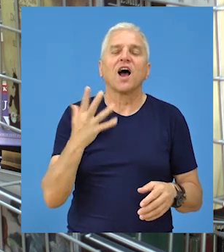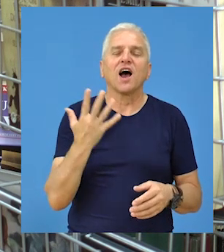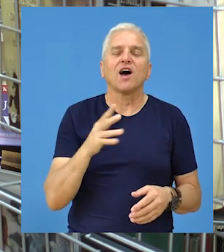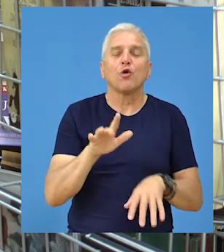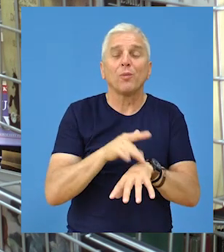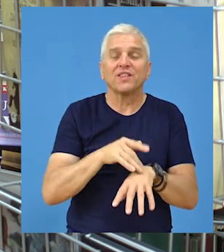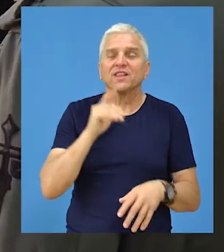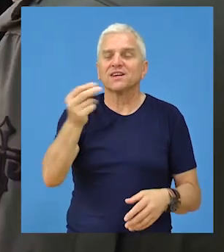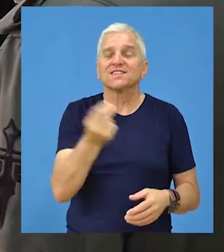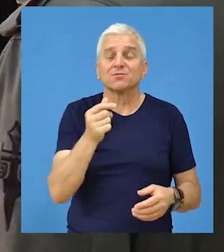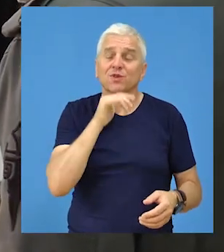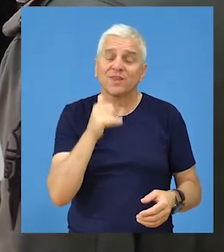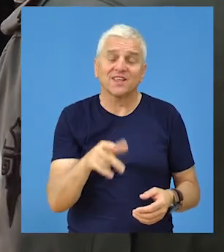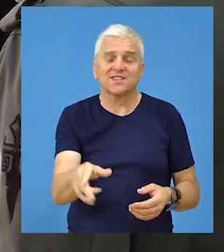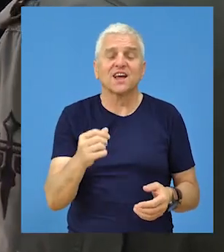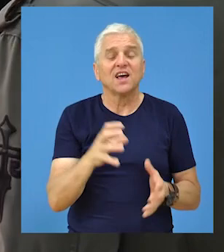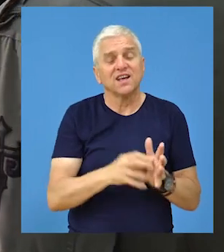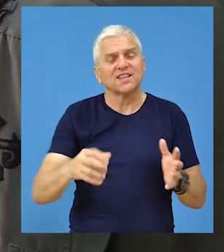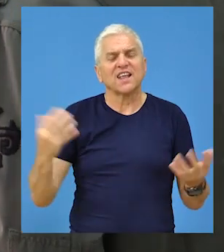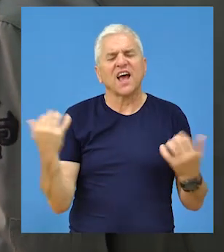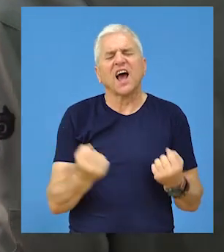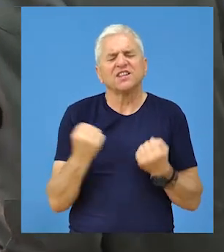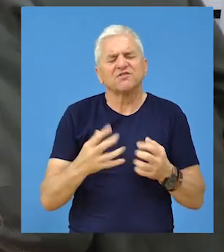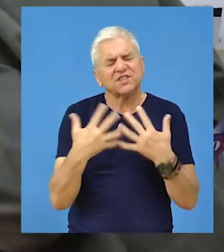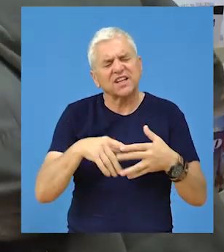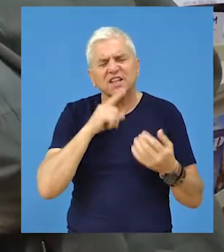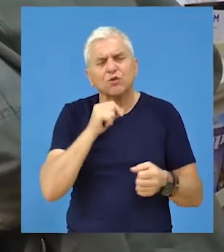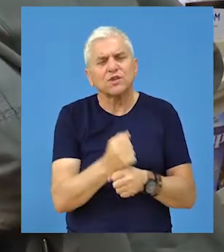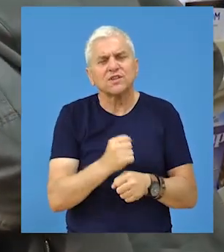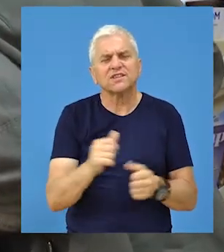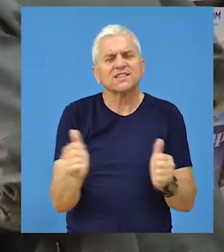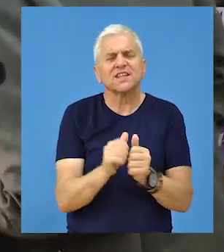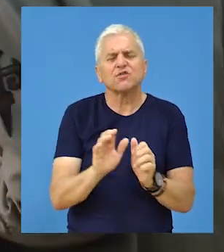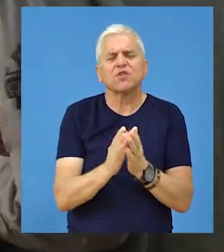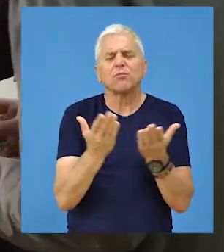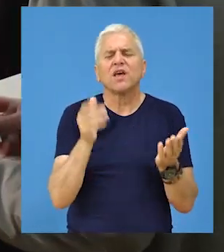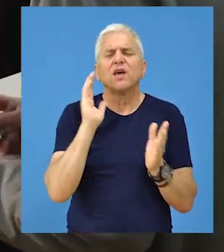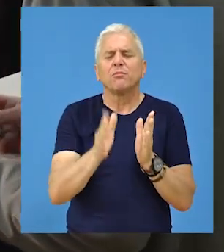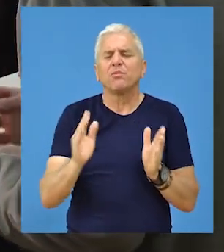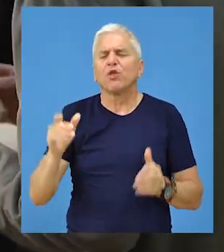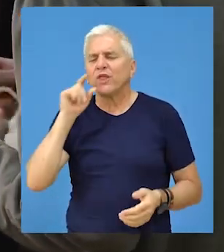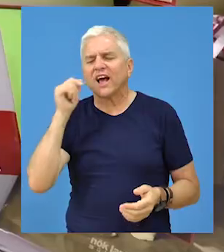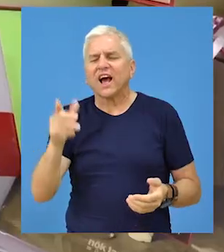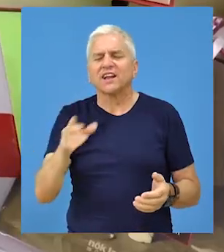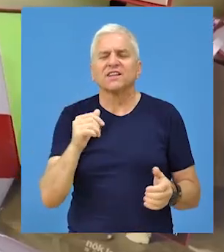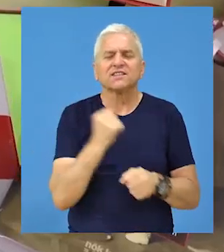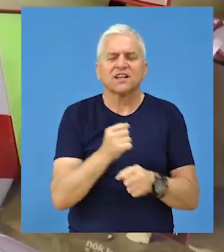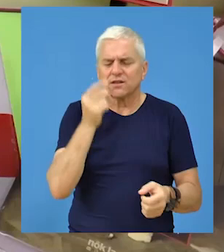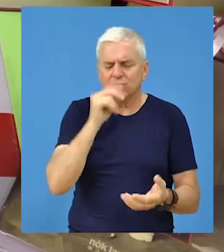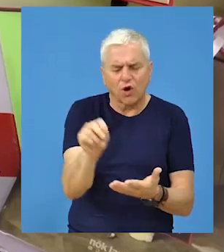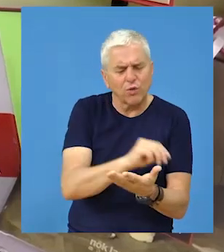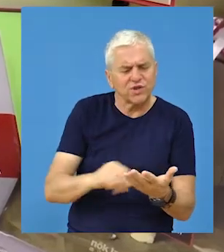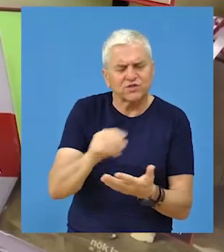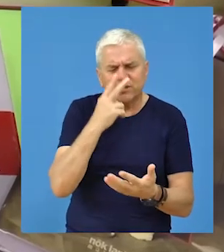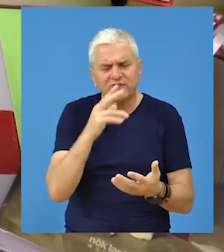na srpskom jeziku. Tokom trajanja radionica, učesnici će zajedno sa bibliotekarima na kreativan način obrađivati